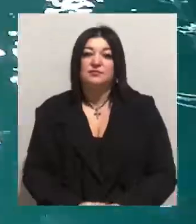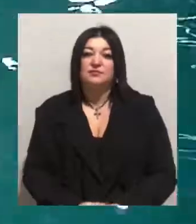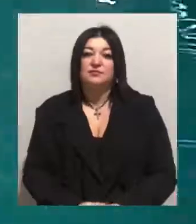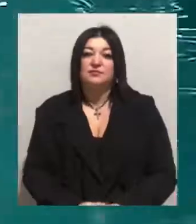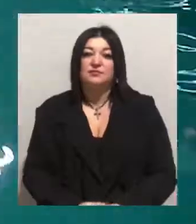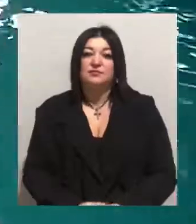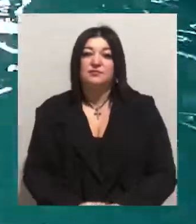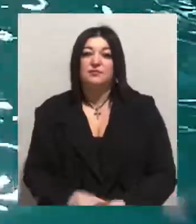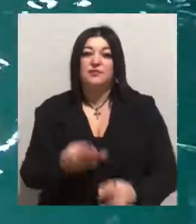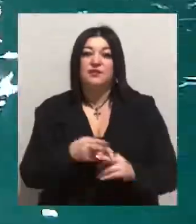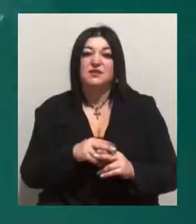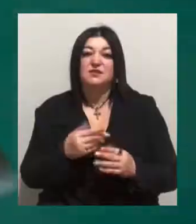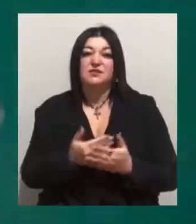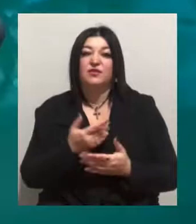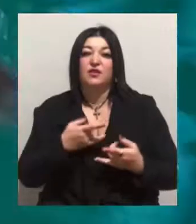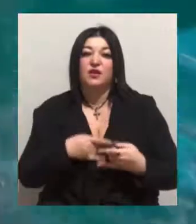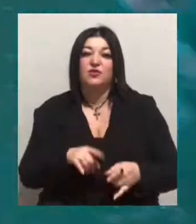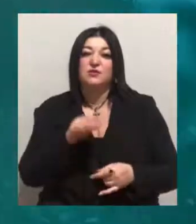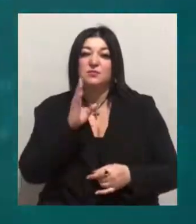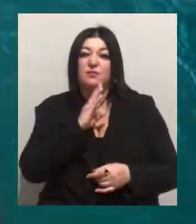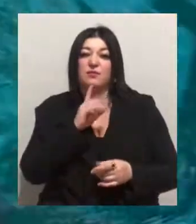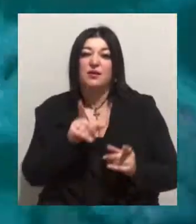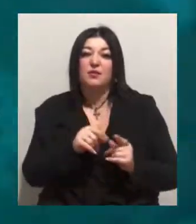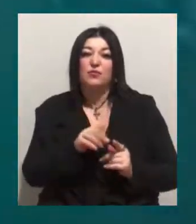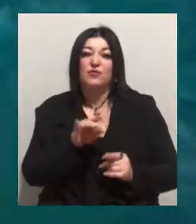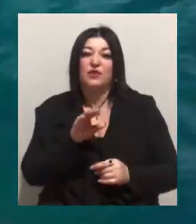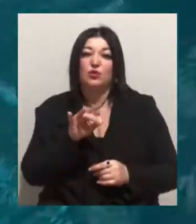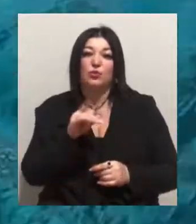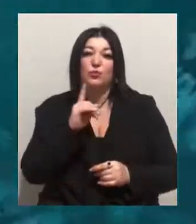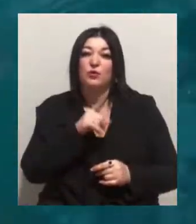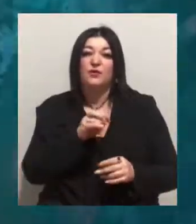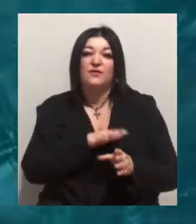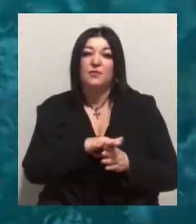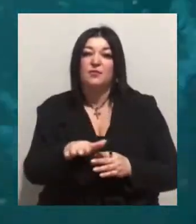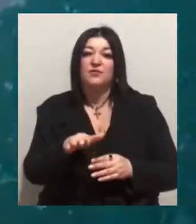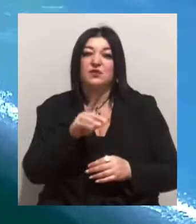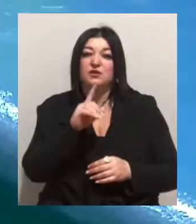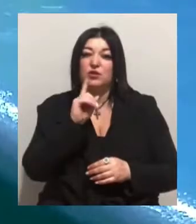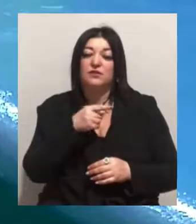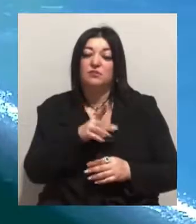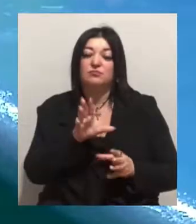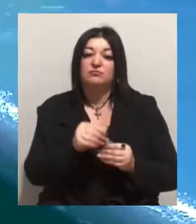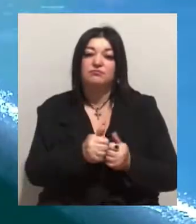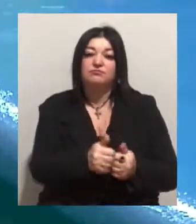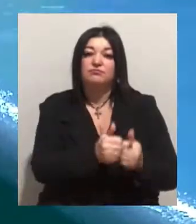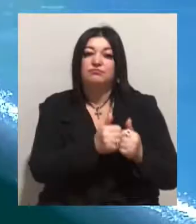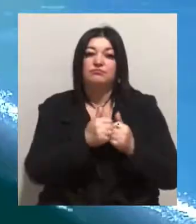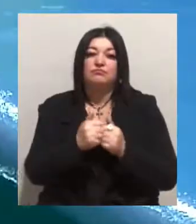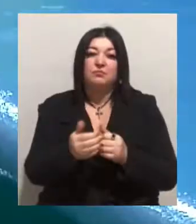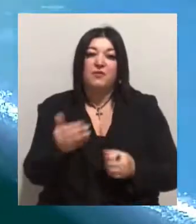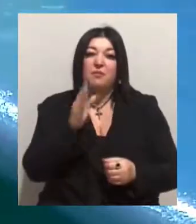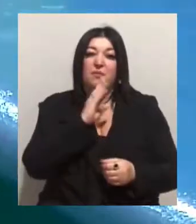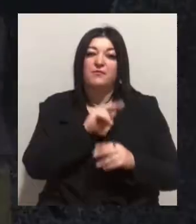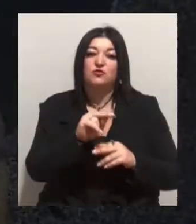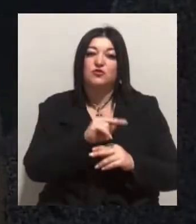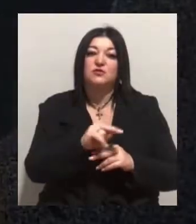Це новонароджений із мамою Мідорою. Доки йому не виповниться один рік, він плаватиме лише із нею. Мама вчить його їсти, дихати